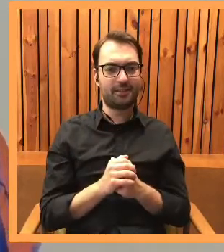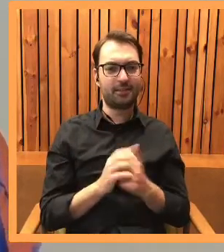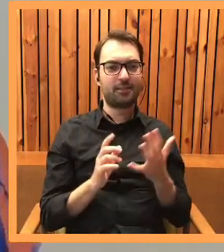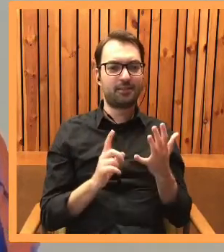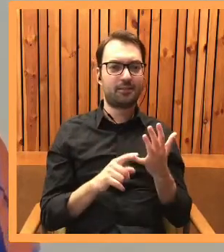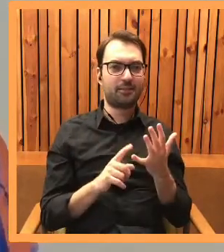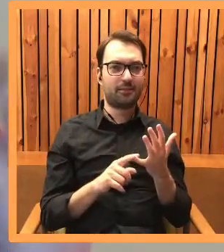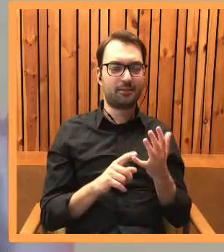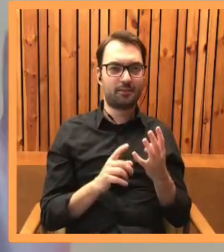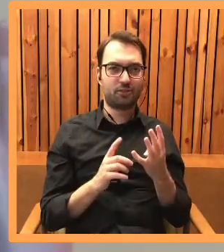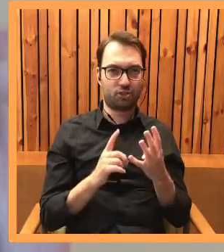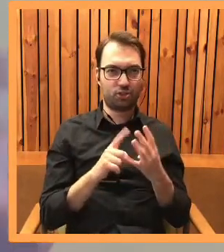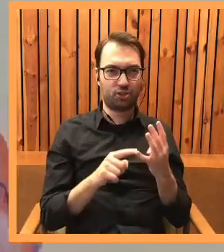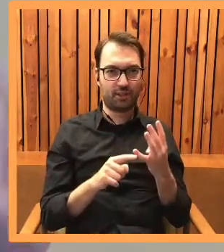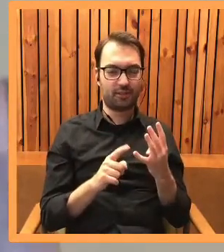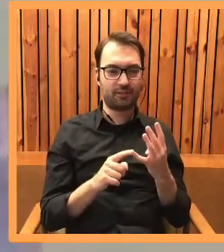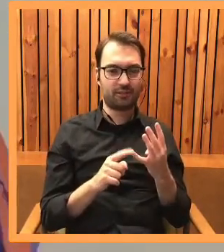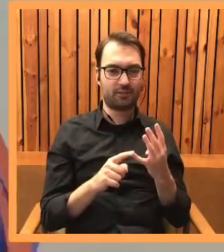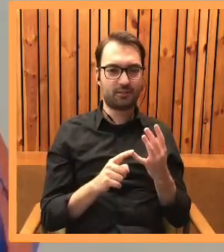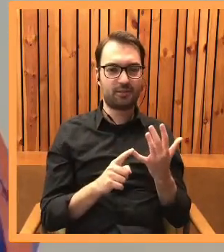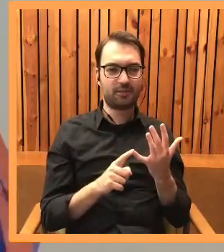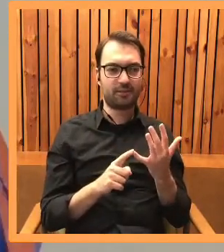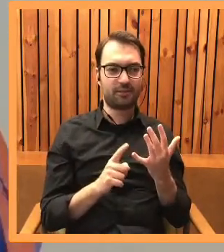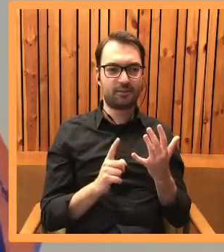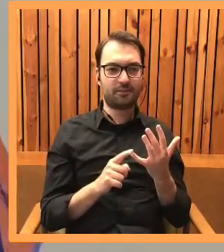Jeszcze zgubiamy, to chyba było cztery, prawda? Cztery.